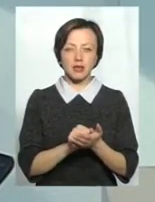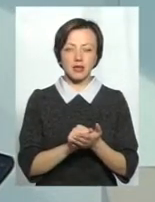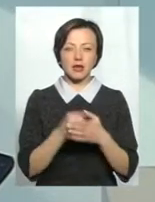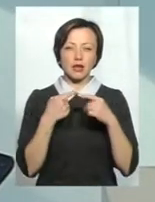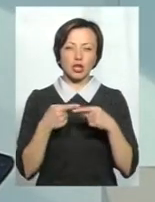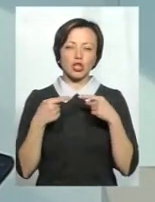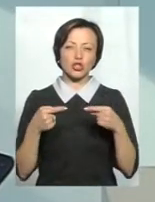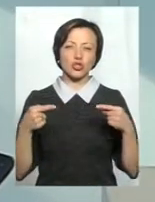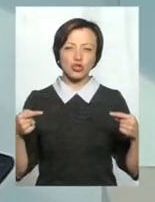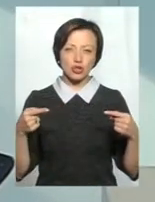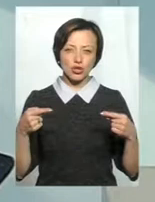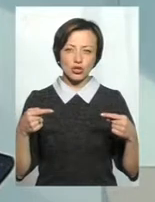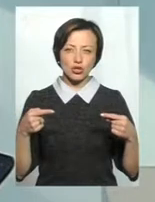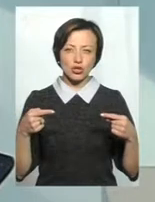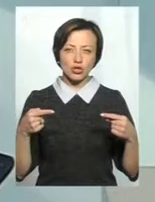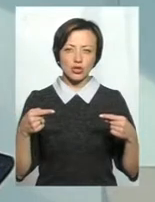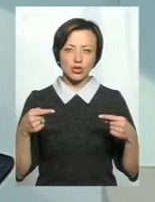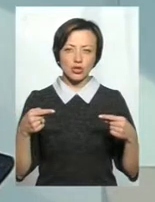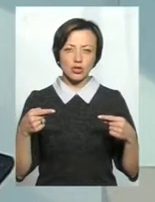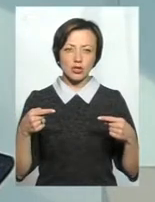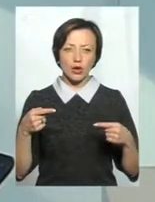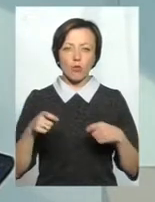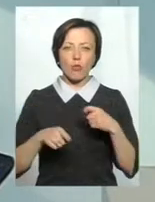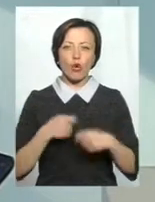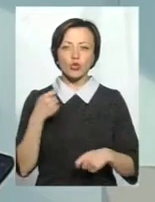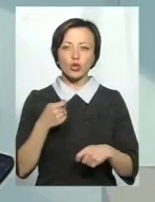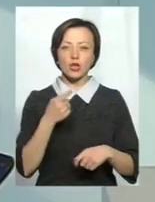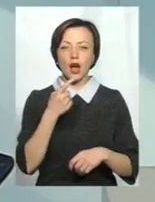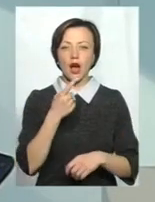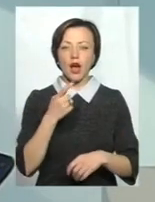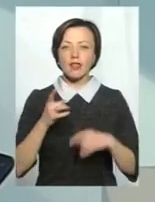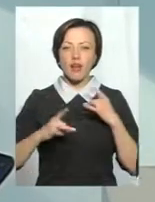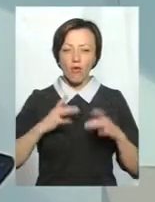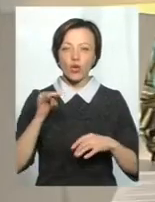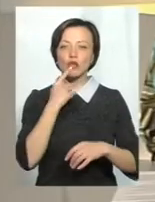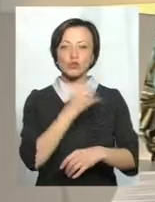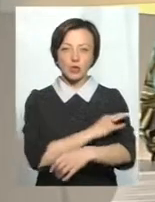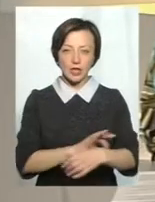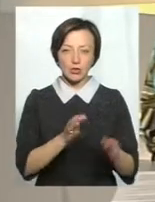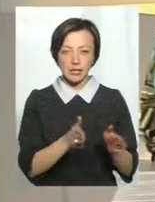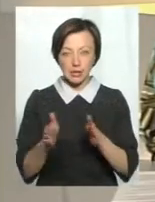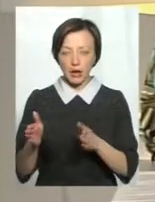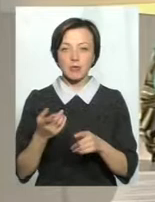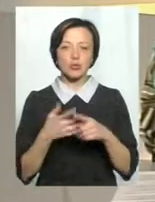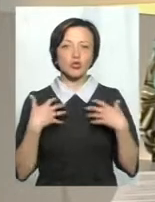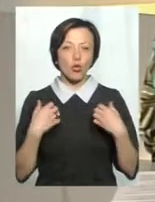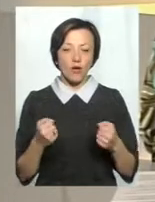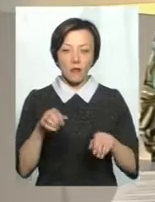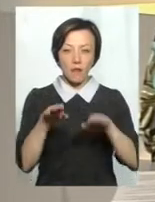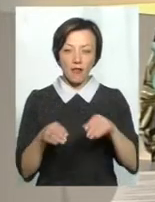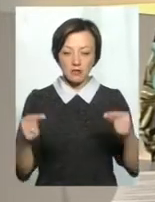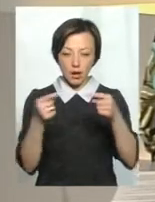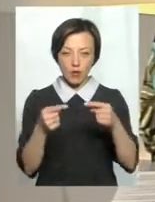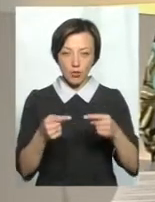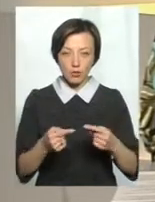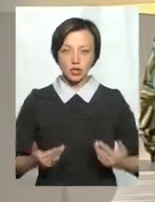інші пораження судинної і нервової системи. Власне, здоров'я – це баланс та гармонія